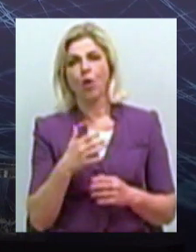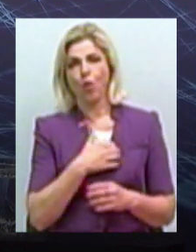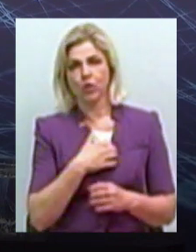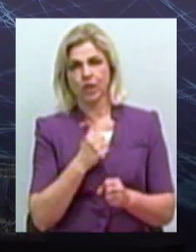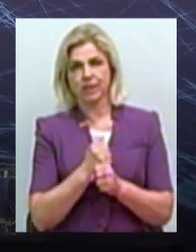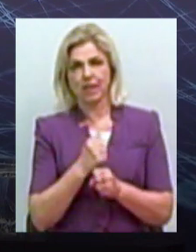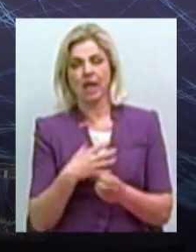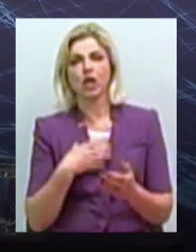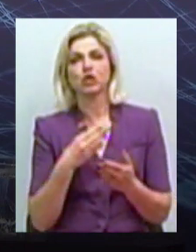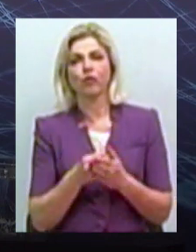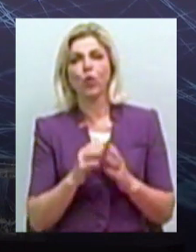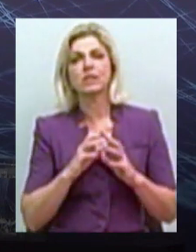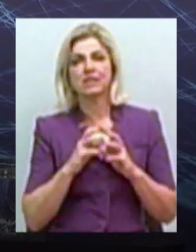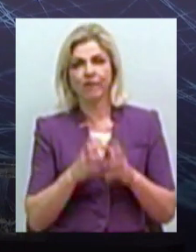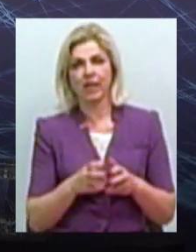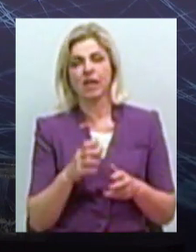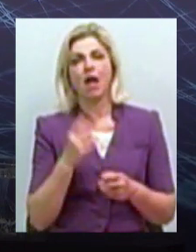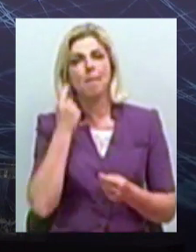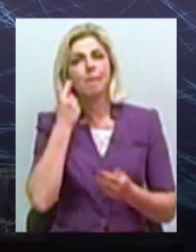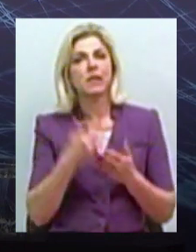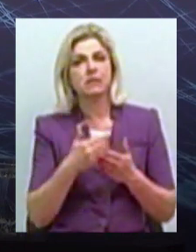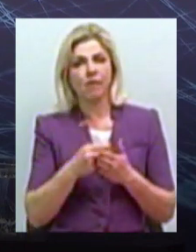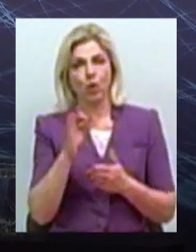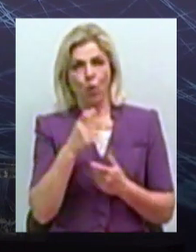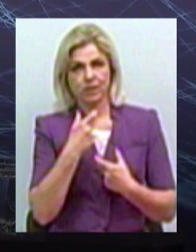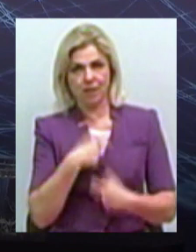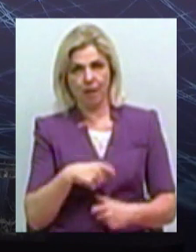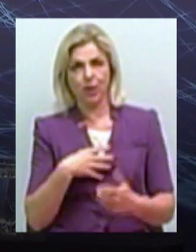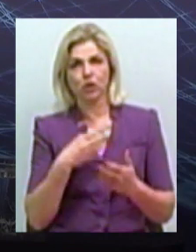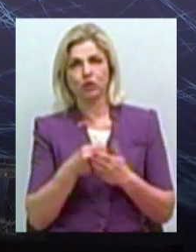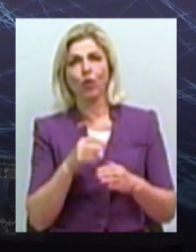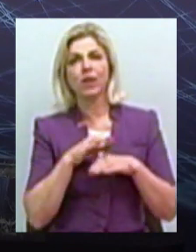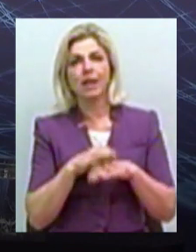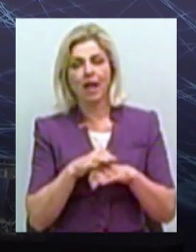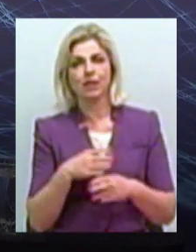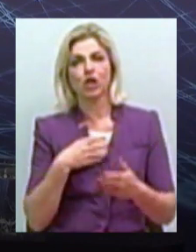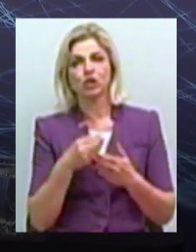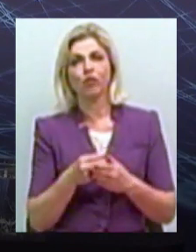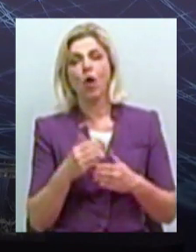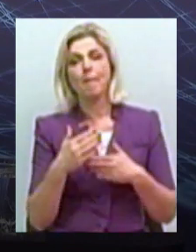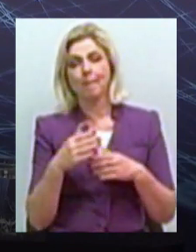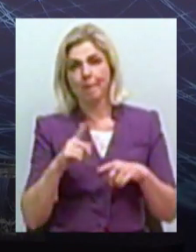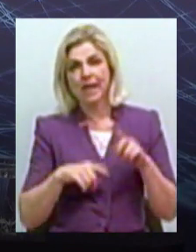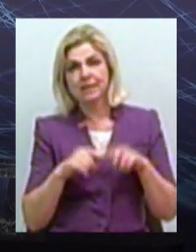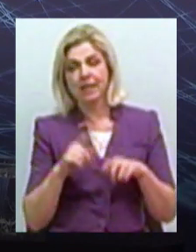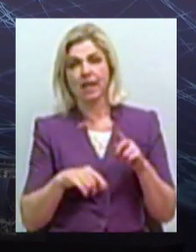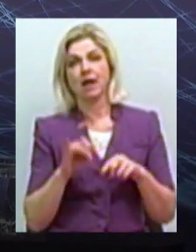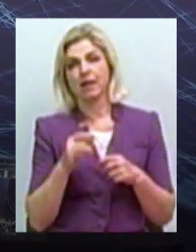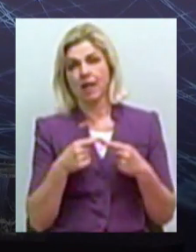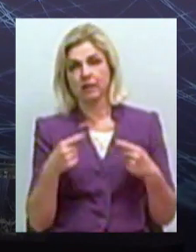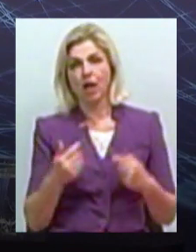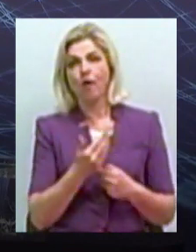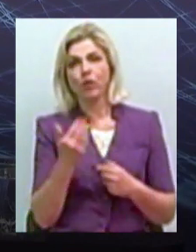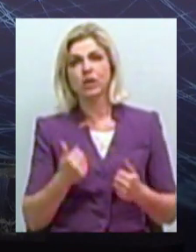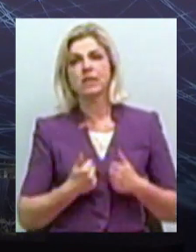збудувати уявлення про себе, про своє тіло, про світ, про своїх близьких і так далі, вони намагаються цю